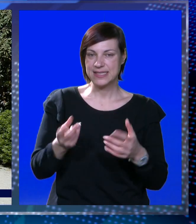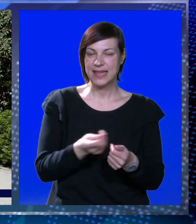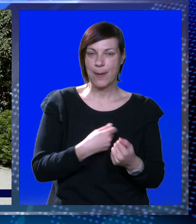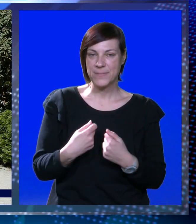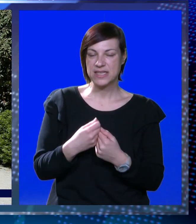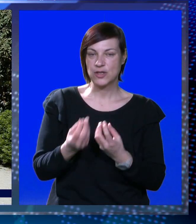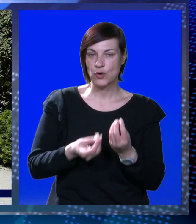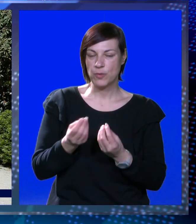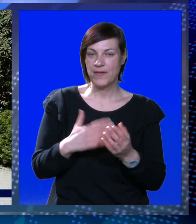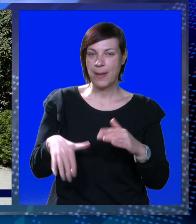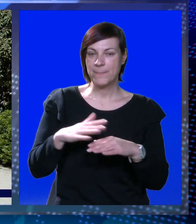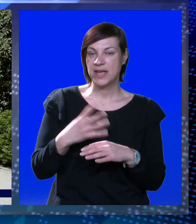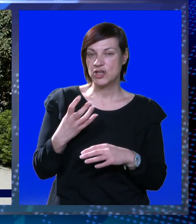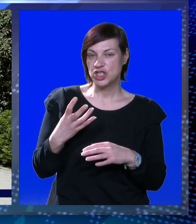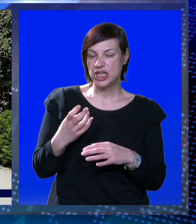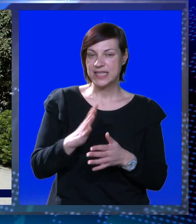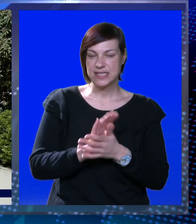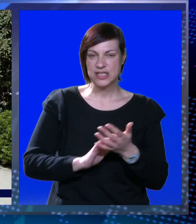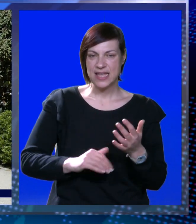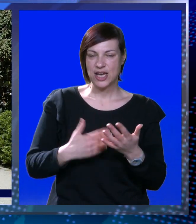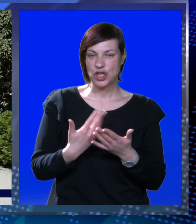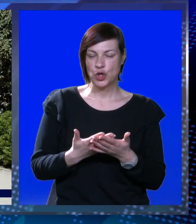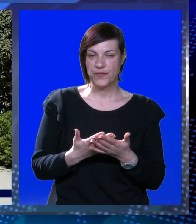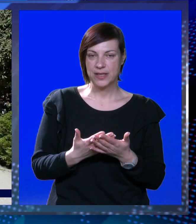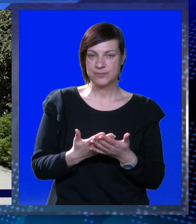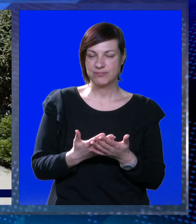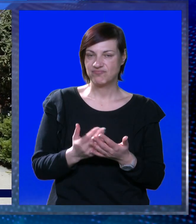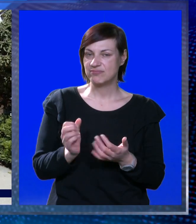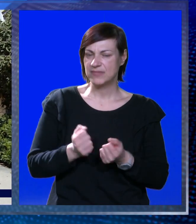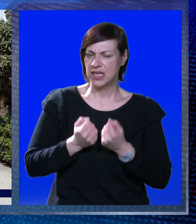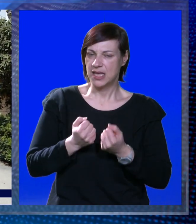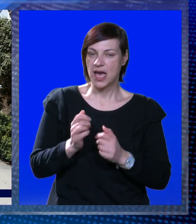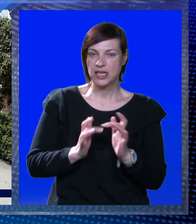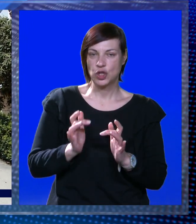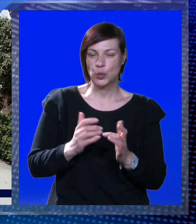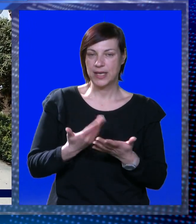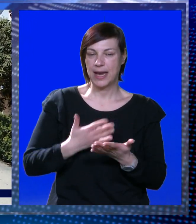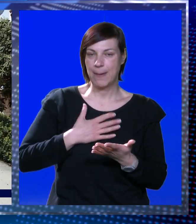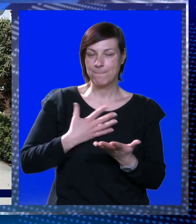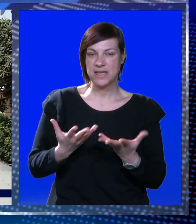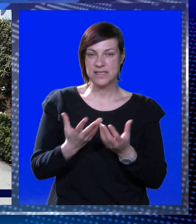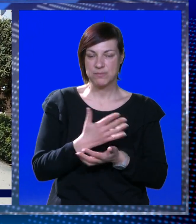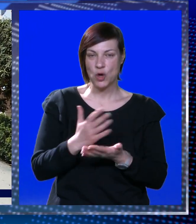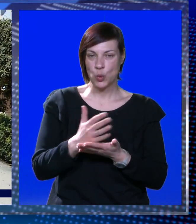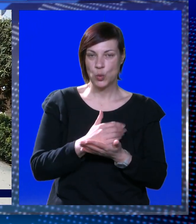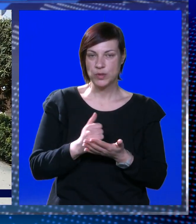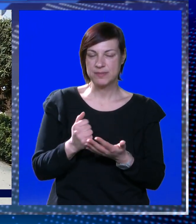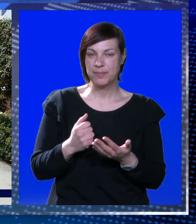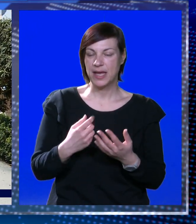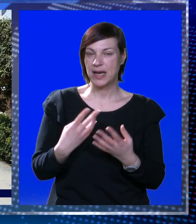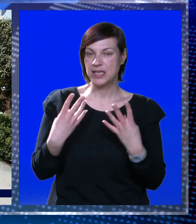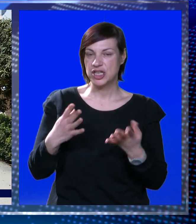znači 17 klubova je nastupilo preko 400 startova, stvarno, ono, baš jak, jak turnir i evo mi smo uspjeli